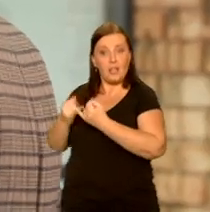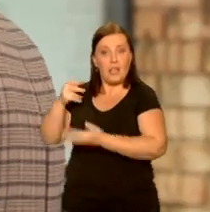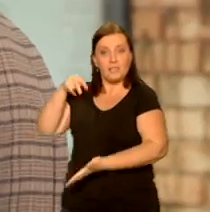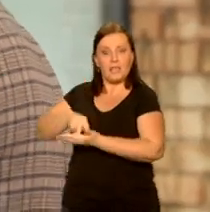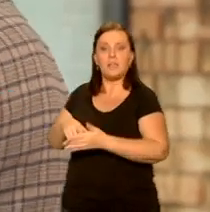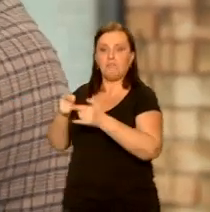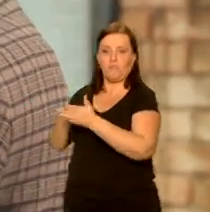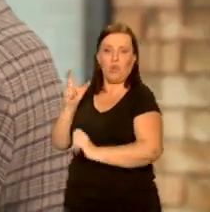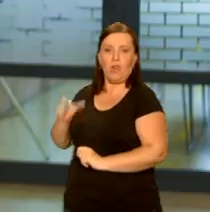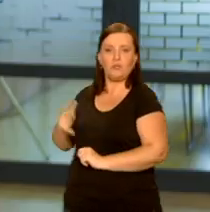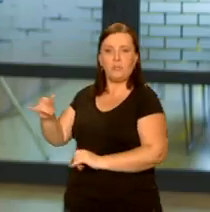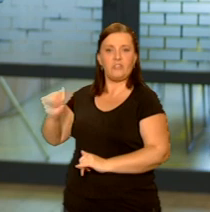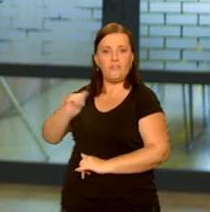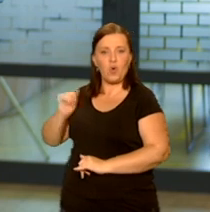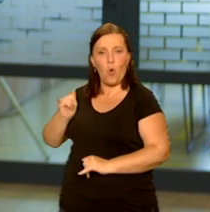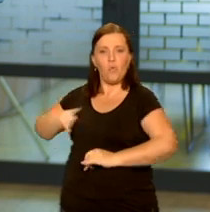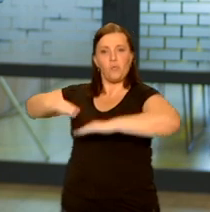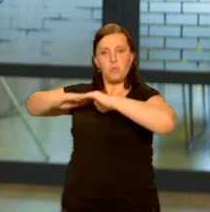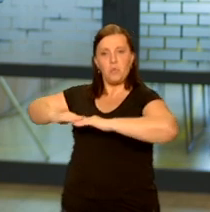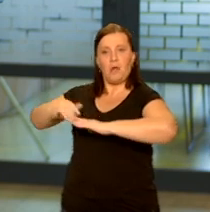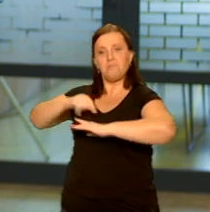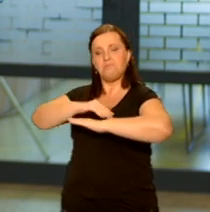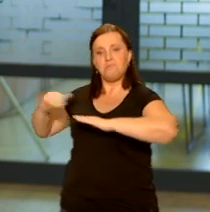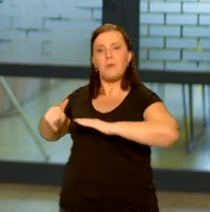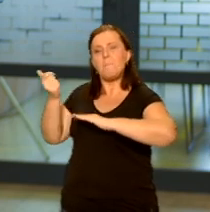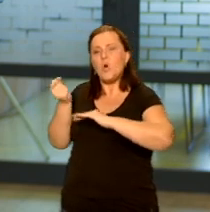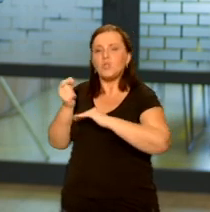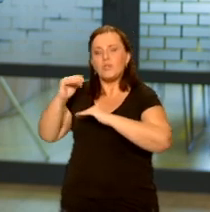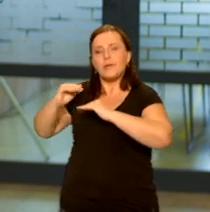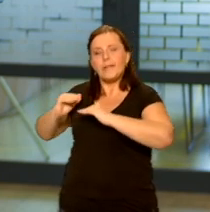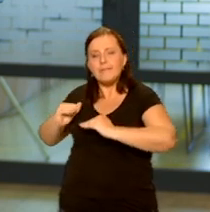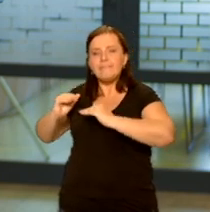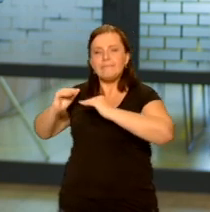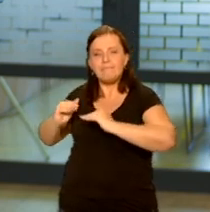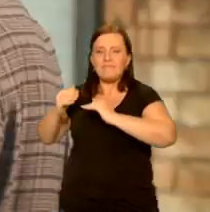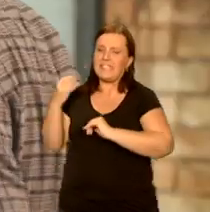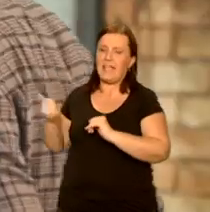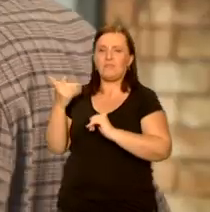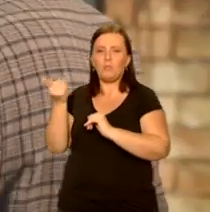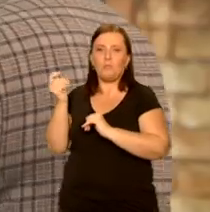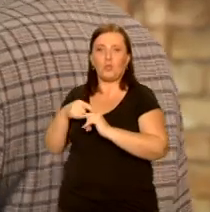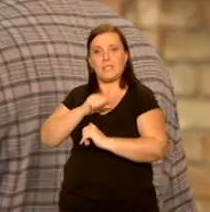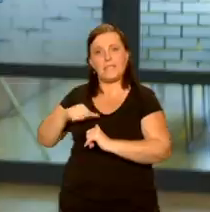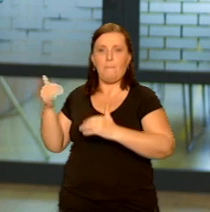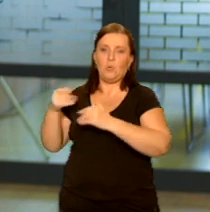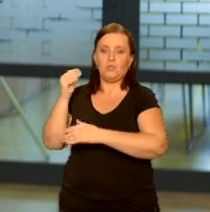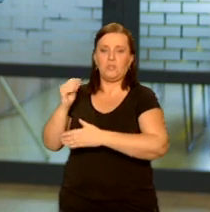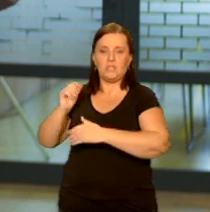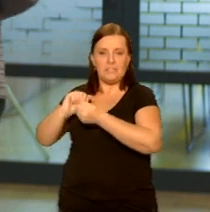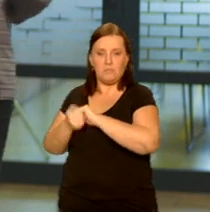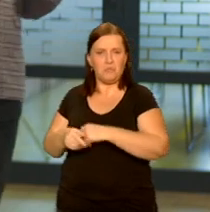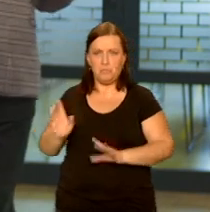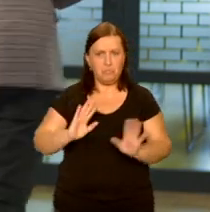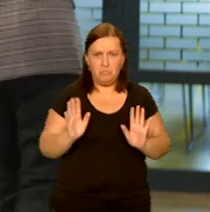ciebie wygodna. Możesz mieć ją wyżej, niżej. Tu możesz w każdej chwili edytować to przy kolejnym logowaniu. wygodne bardzo. Ale muszę